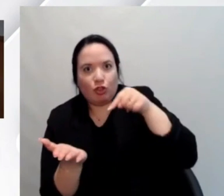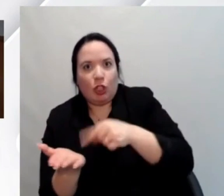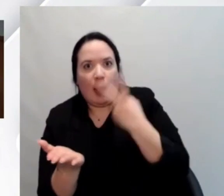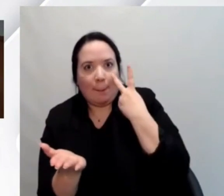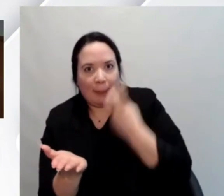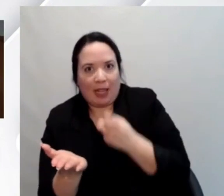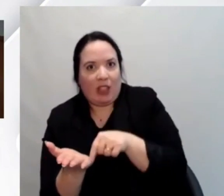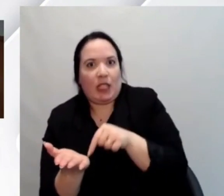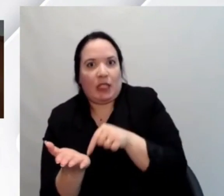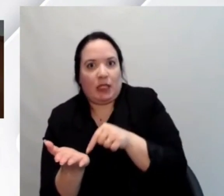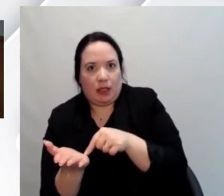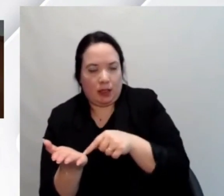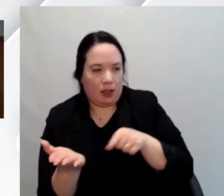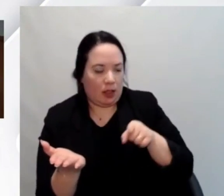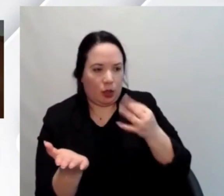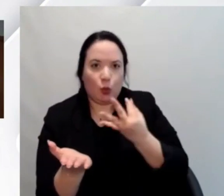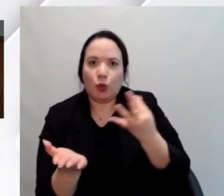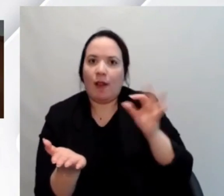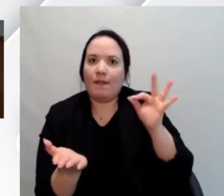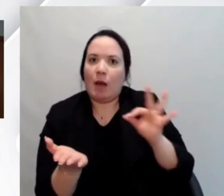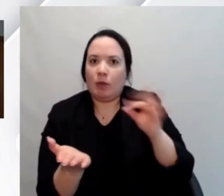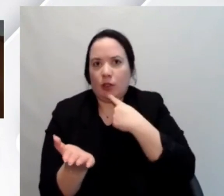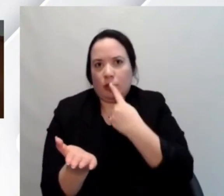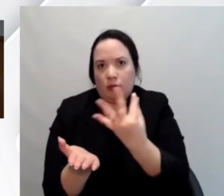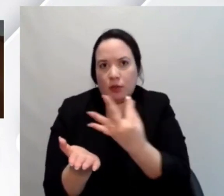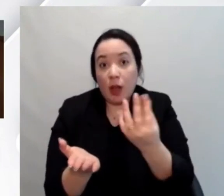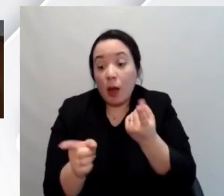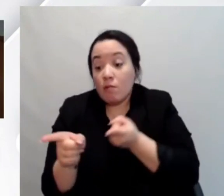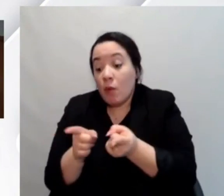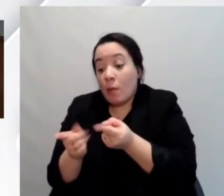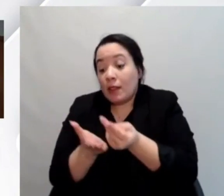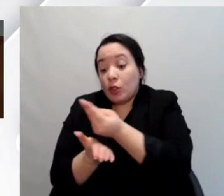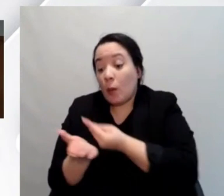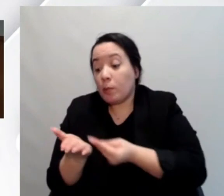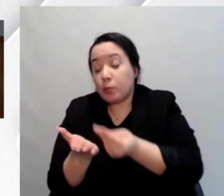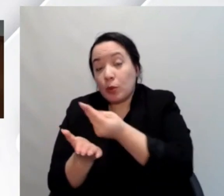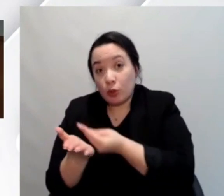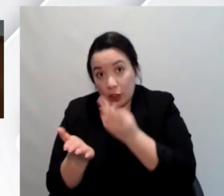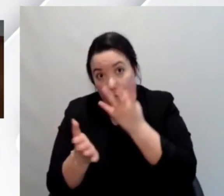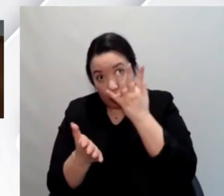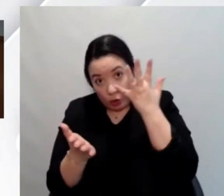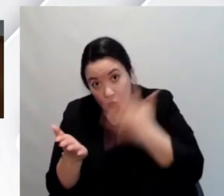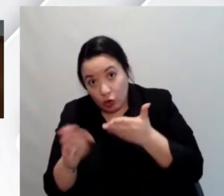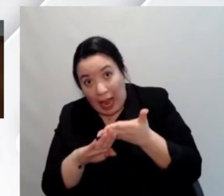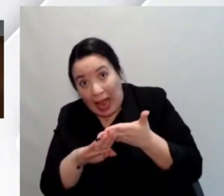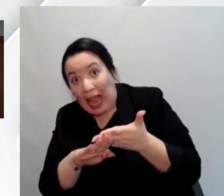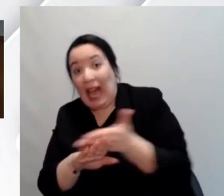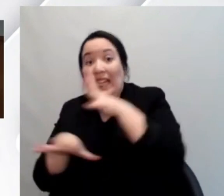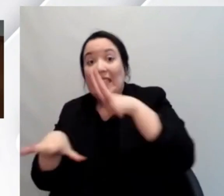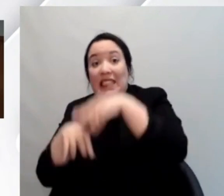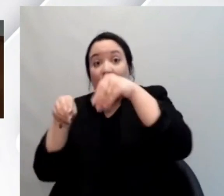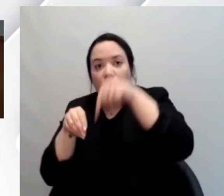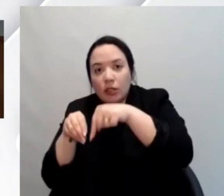molto bene espresso Fabrizio nel momento in cui le cose si progettano bene dall'inizio quindi